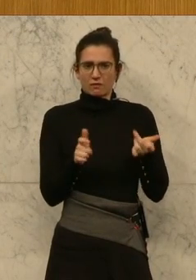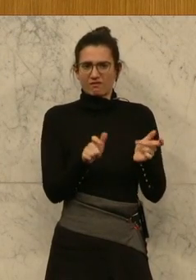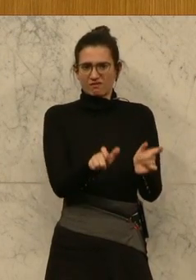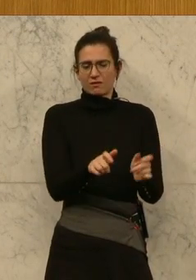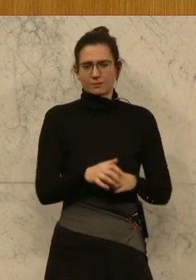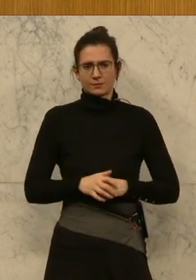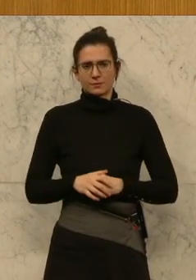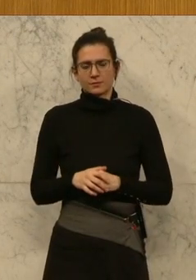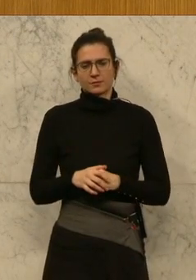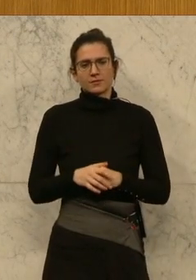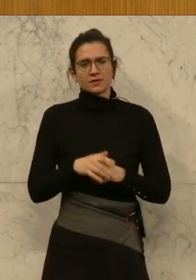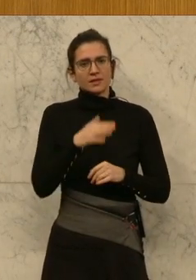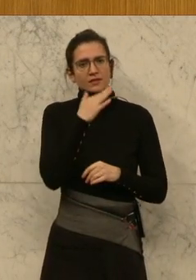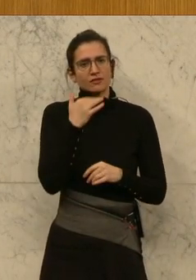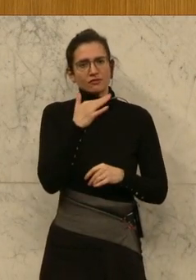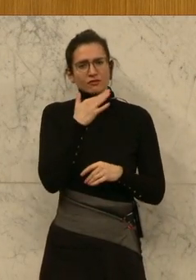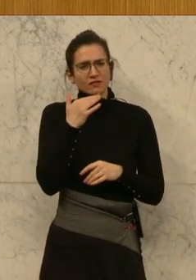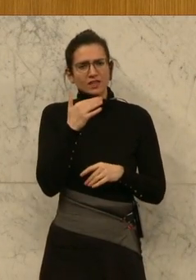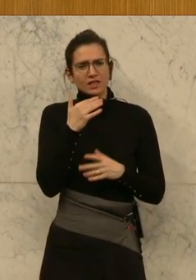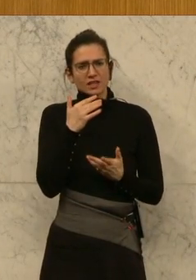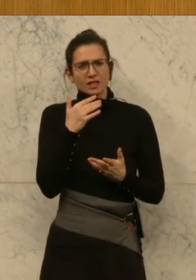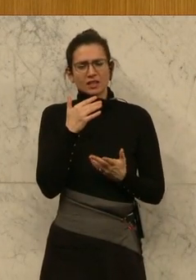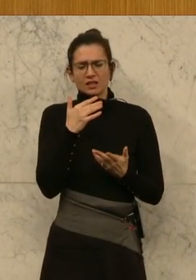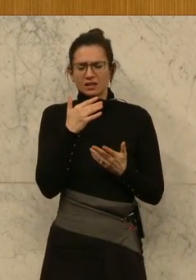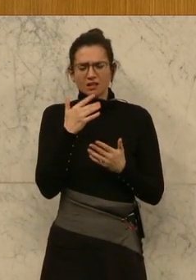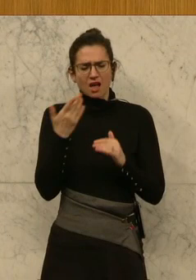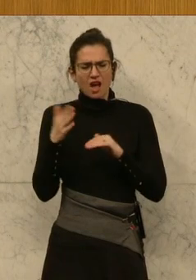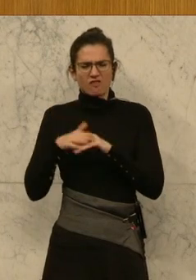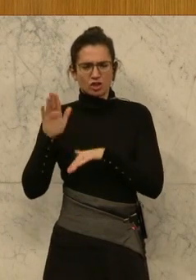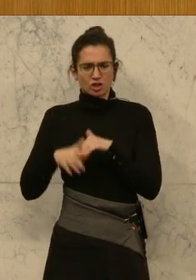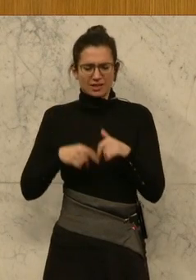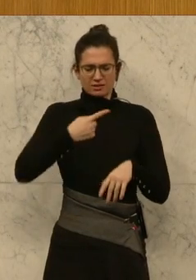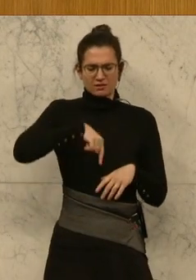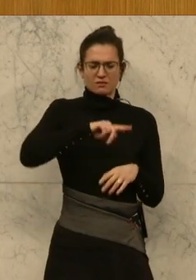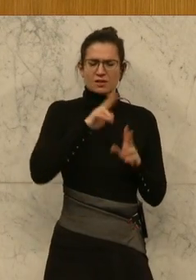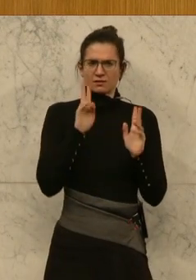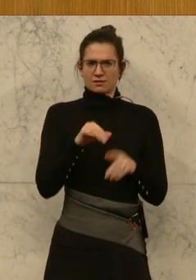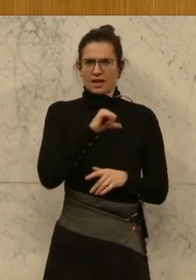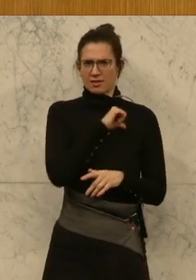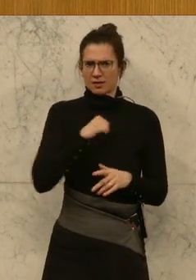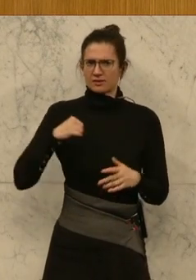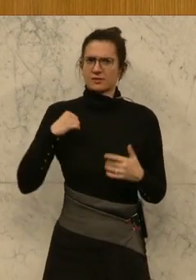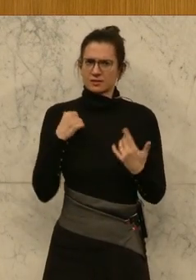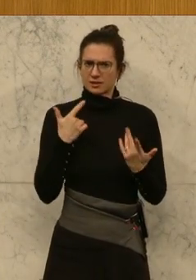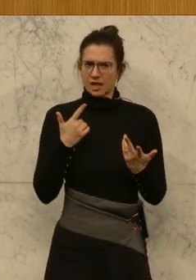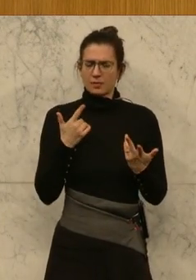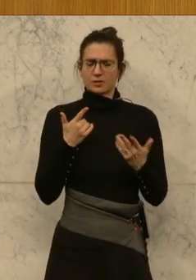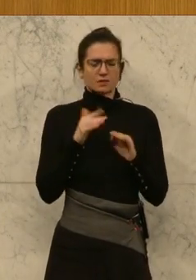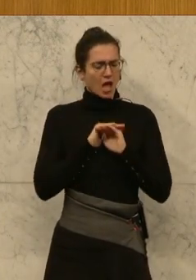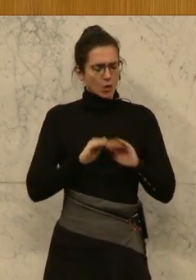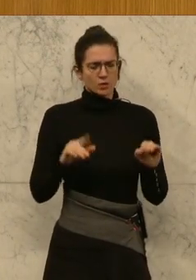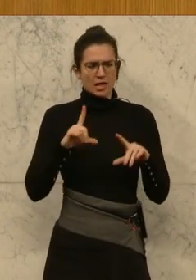sagen, es geht wirklich viel, viel schlechter als wir uns, aber wir können da einen Beitrag dazu beitragen, aus mit der